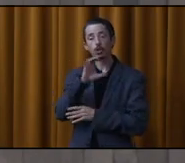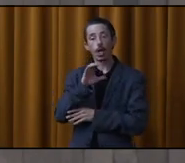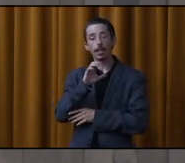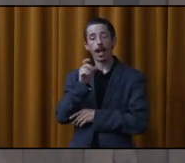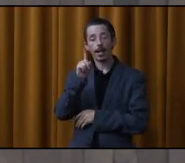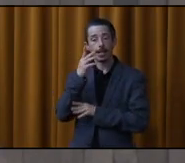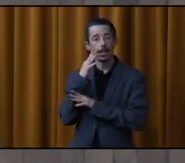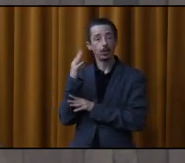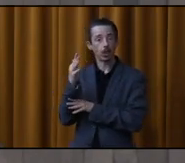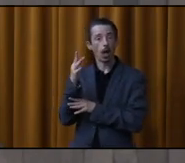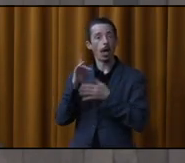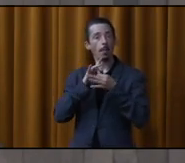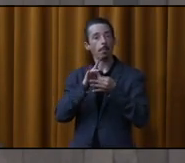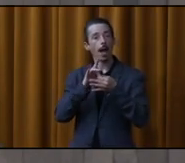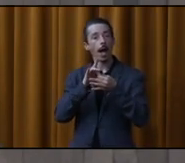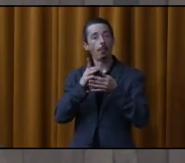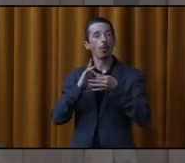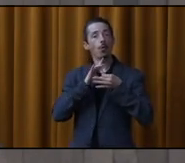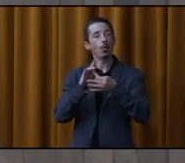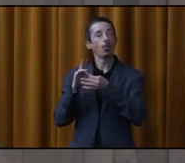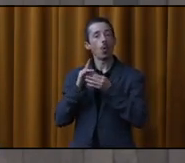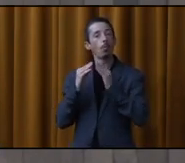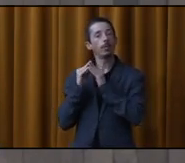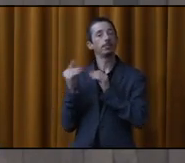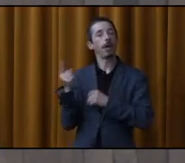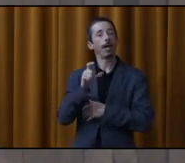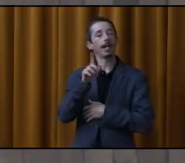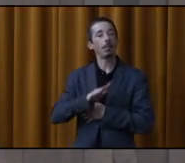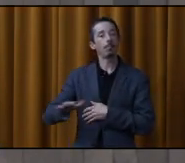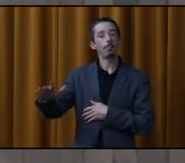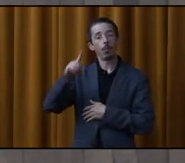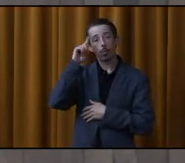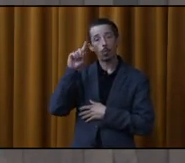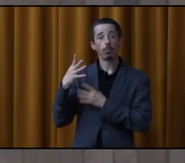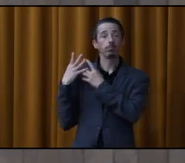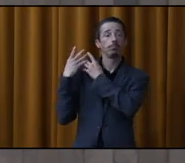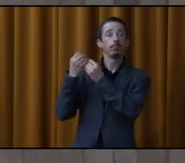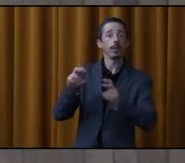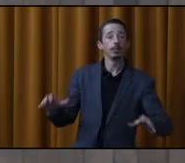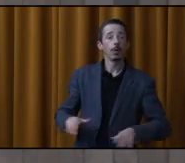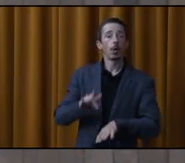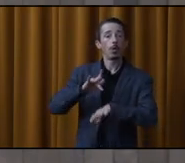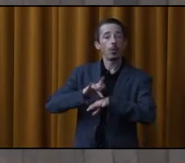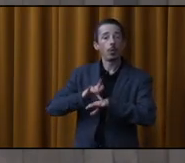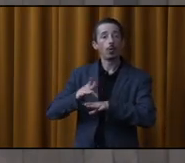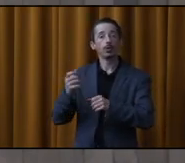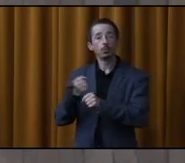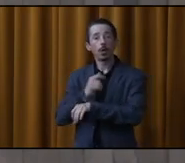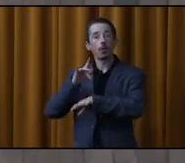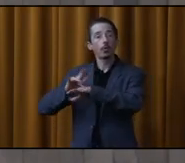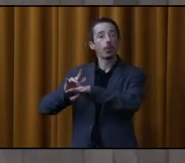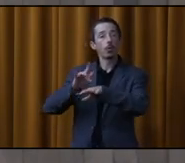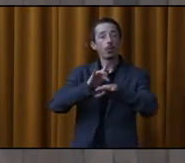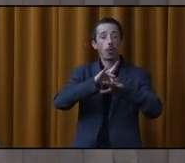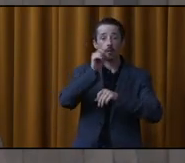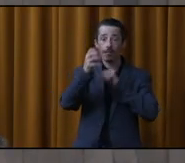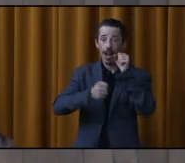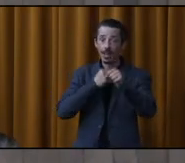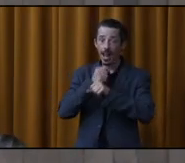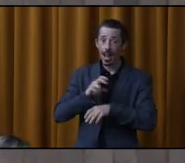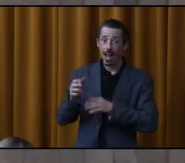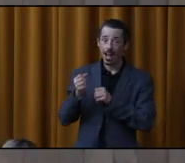membre honoraire de l'Union des municipalités du Québec pour l'ensemble de son œuvre et les accomplissements qu'elle a fait durant 24 ans de